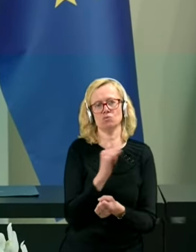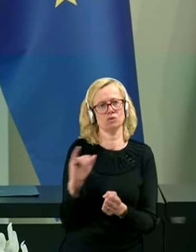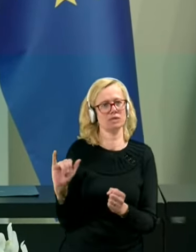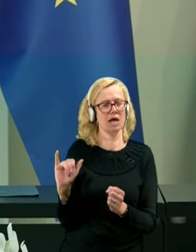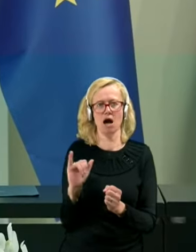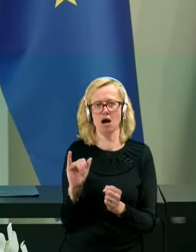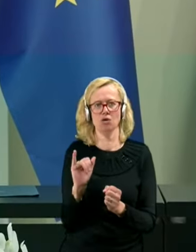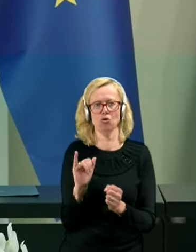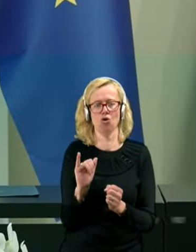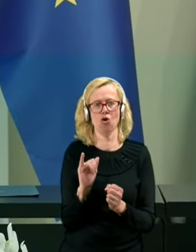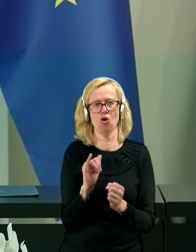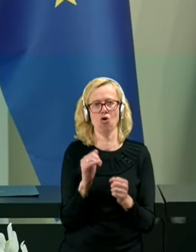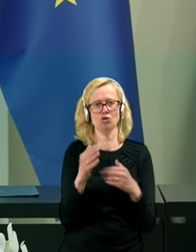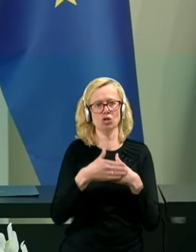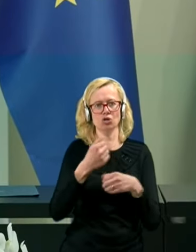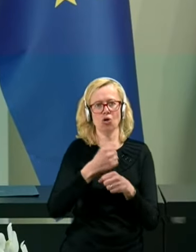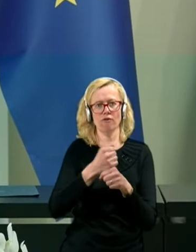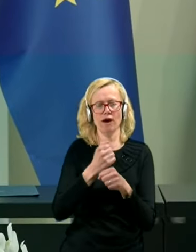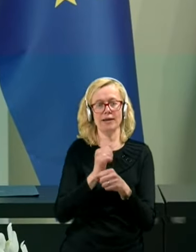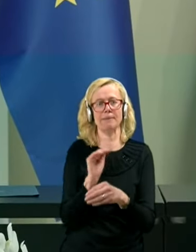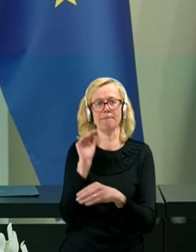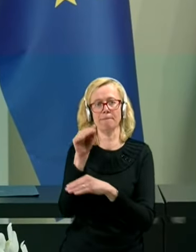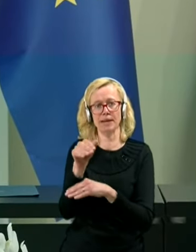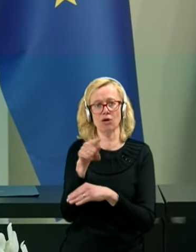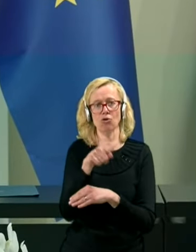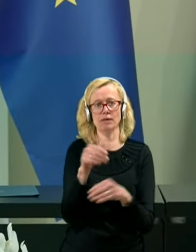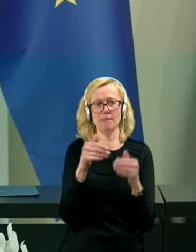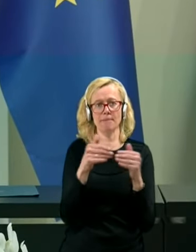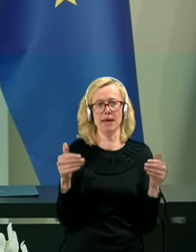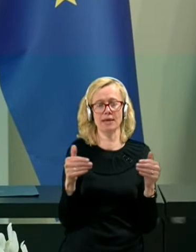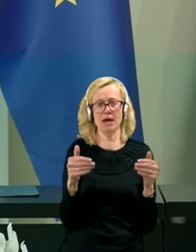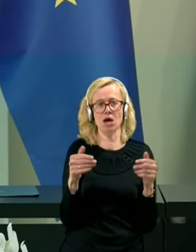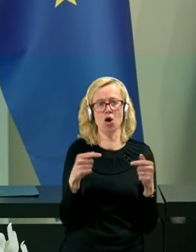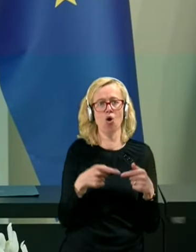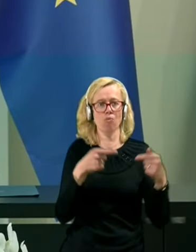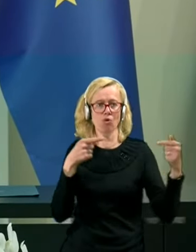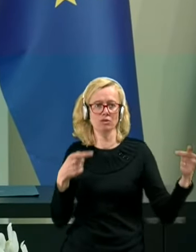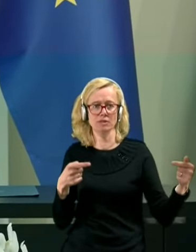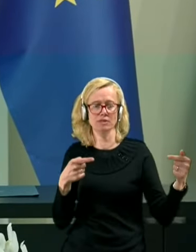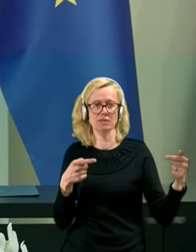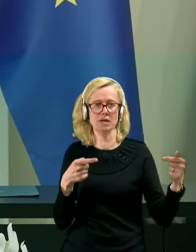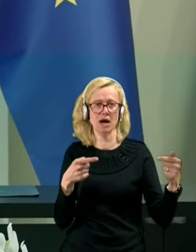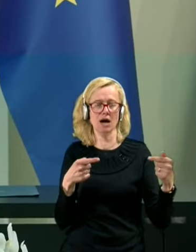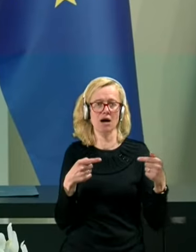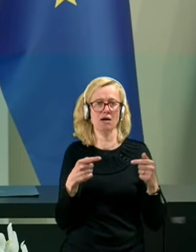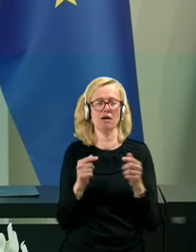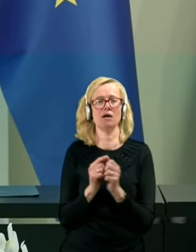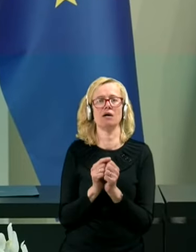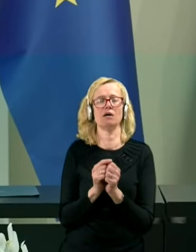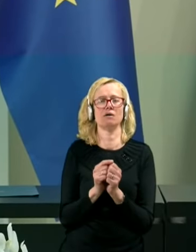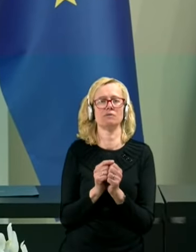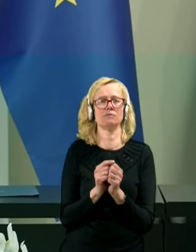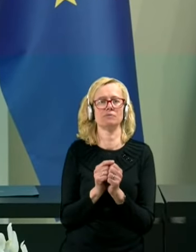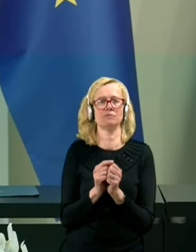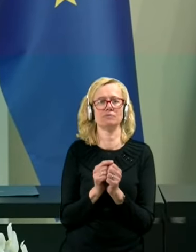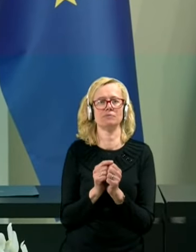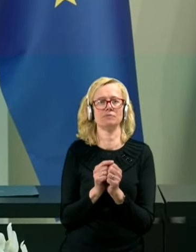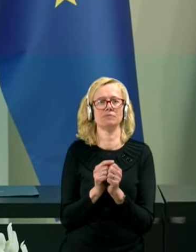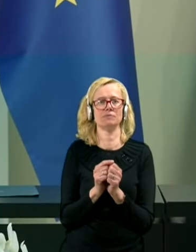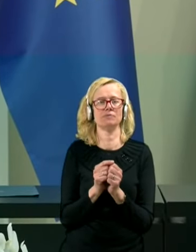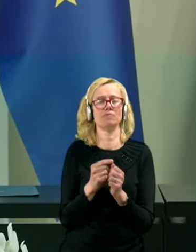preko teme opozicije, opozicija še posebej zapozdraviti in z tega vidika